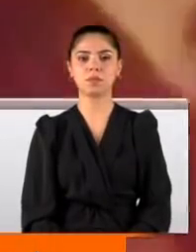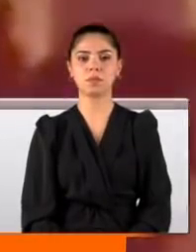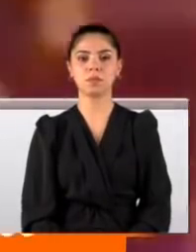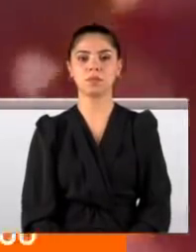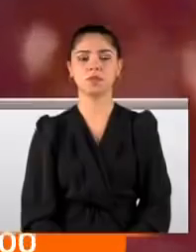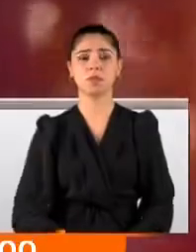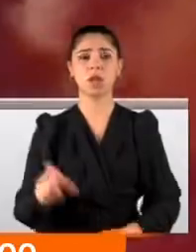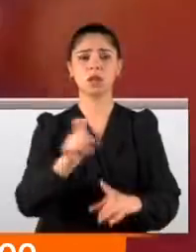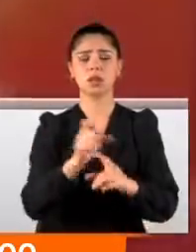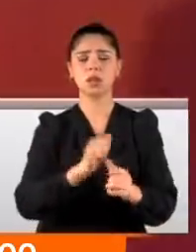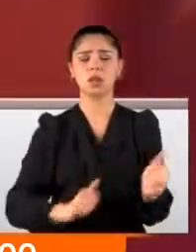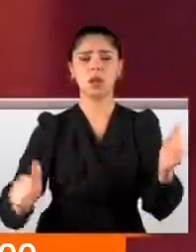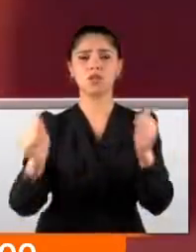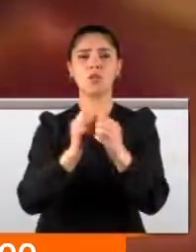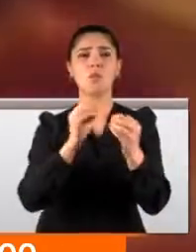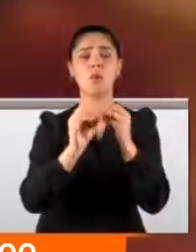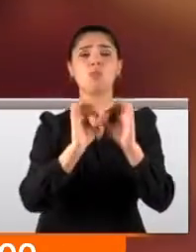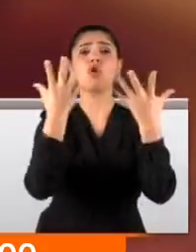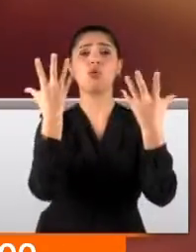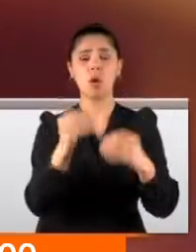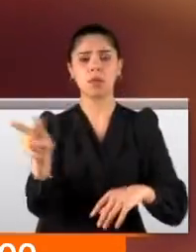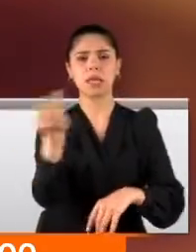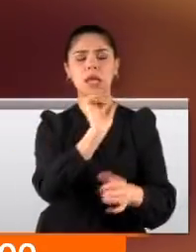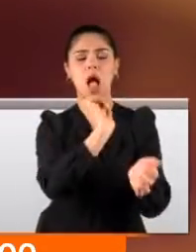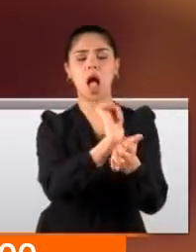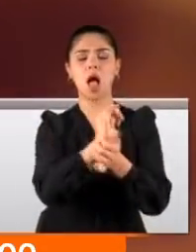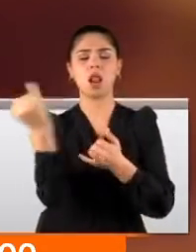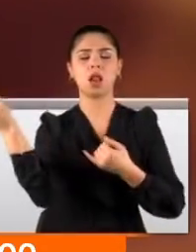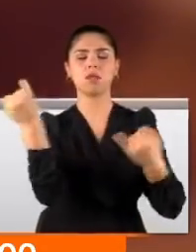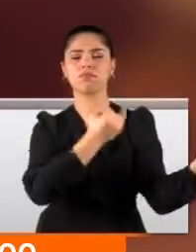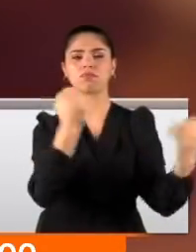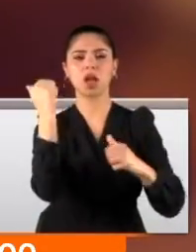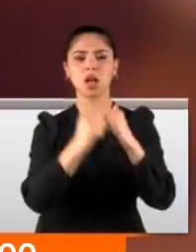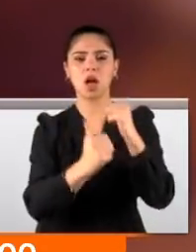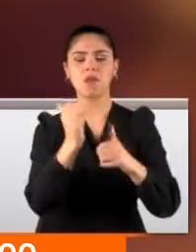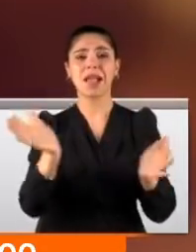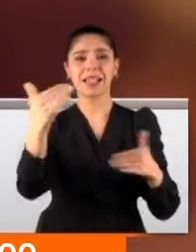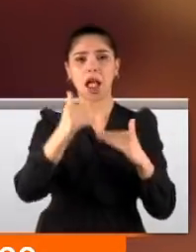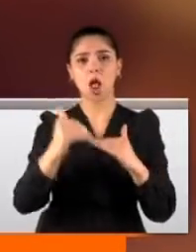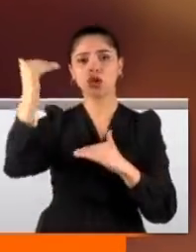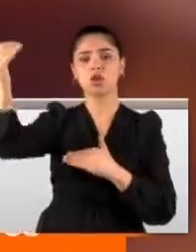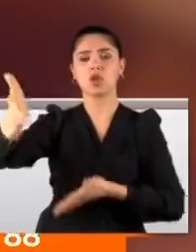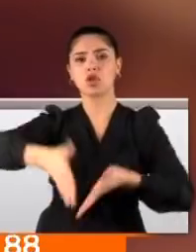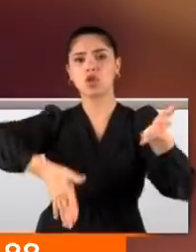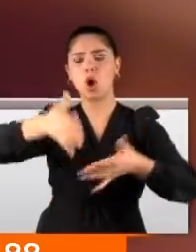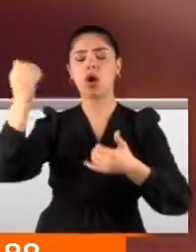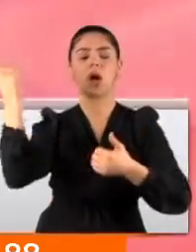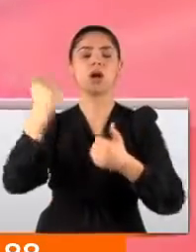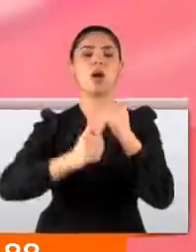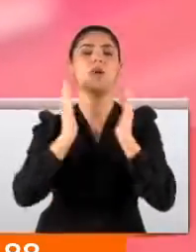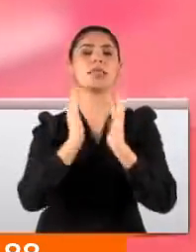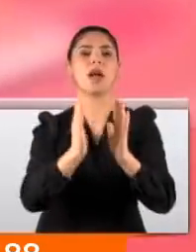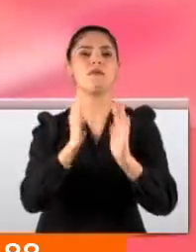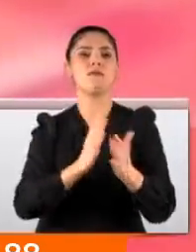Tansiyon yükseldi, sorun çözülemeyince iki aile birbirine girdi. Salonda başlayan gerilimin sokağa ulaşması uzun sürmedi.